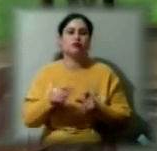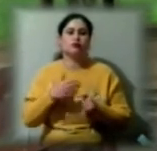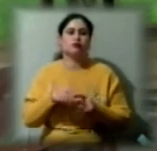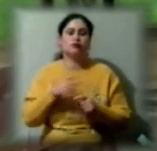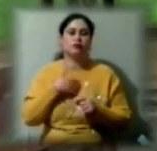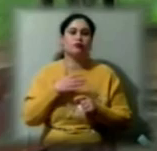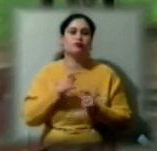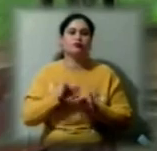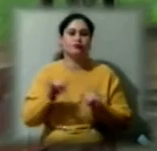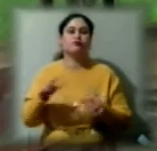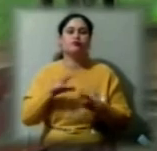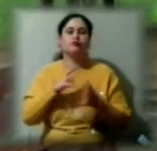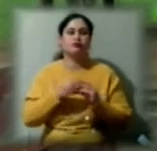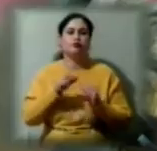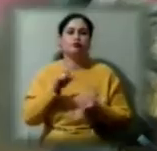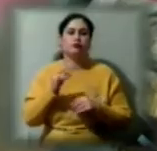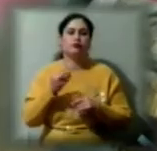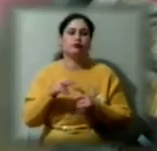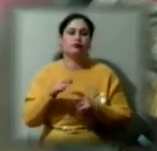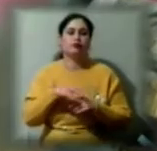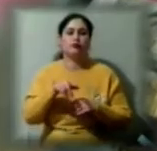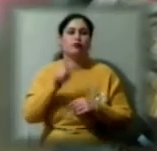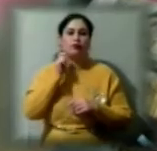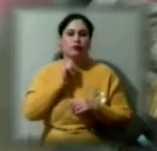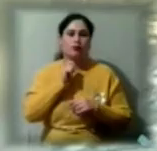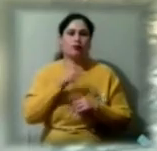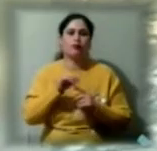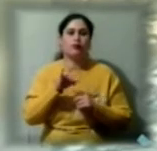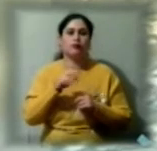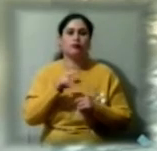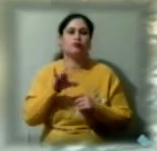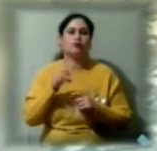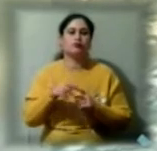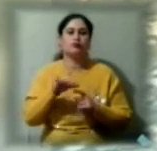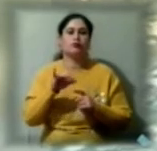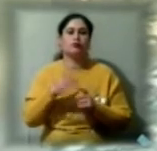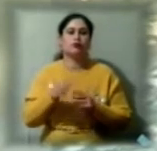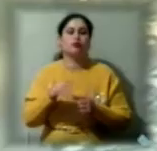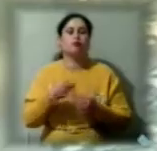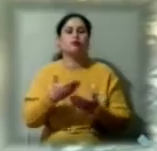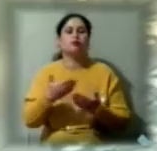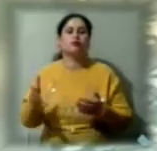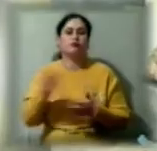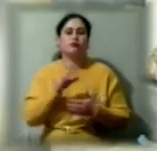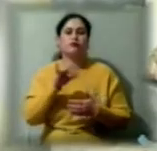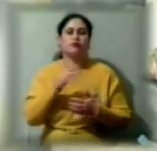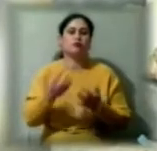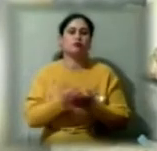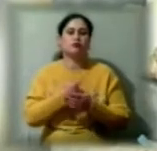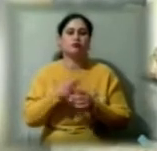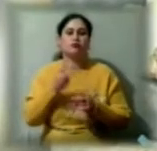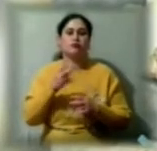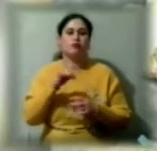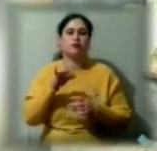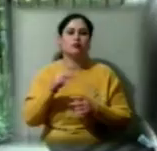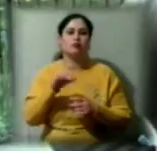взагалі всієї археології нашої Південної України. В археологічному музеї ХДУ будуть представлені усі види знахідок з двох античних поселень у